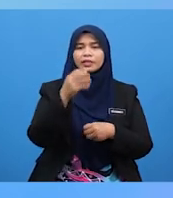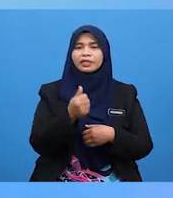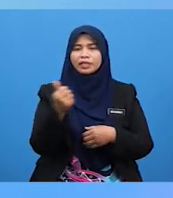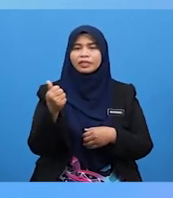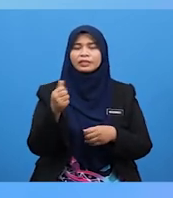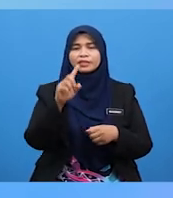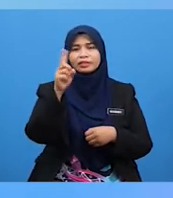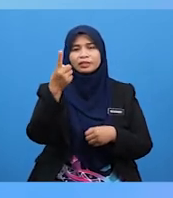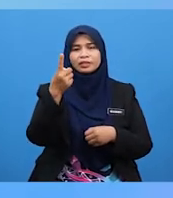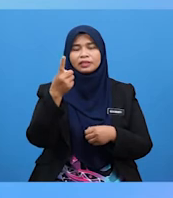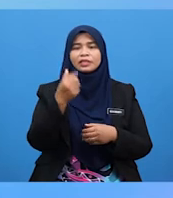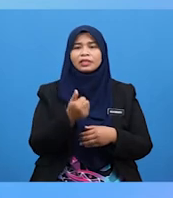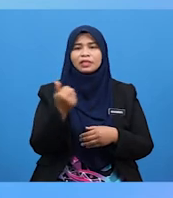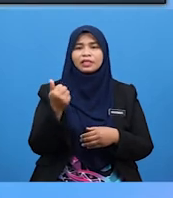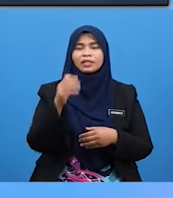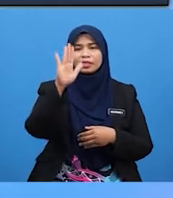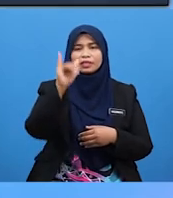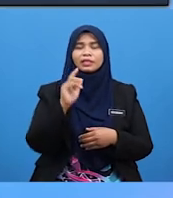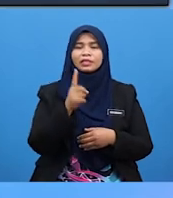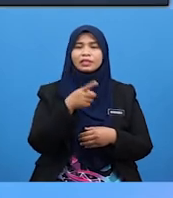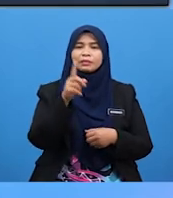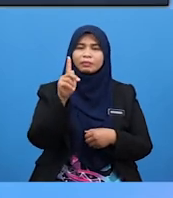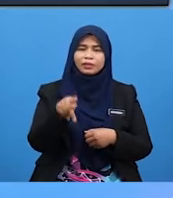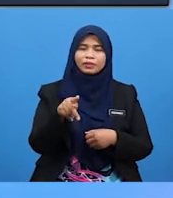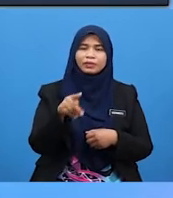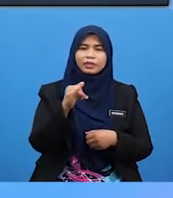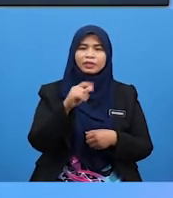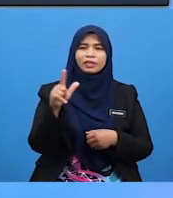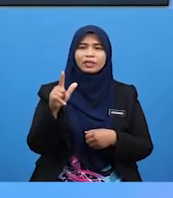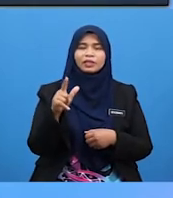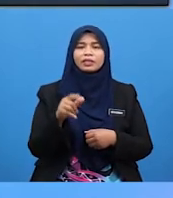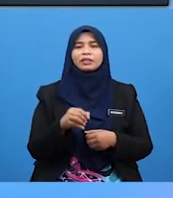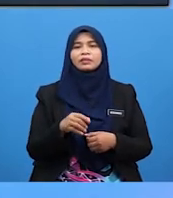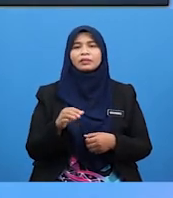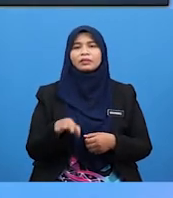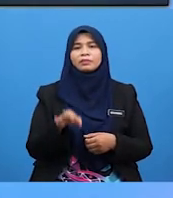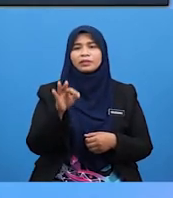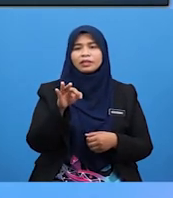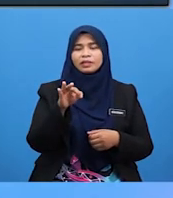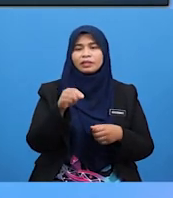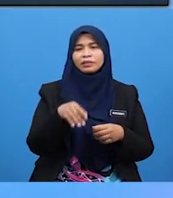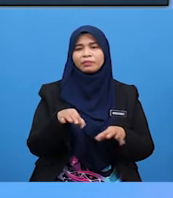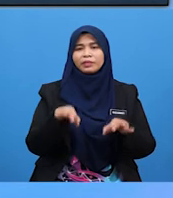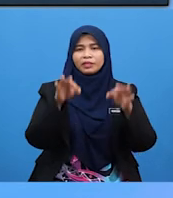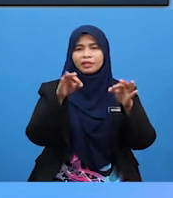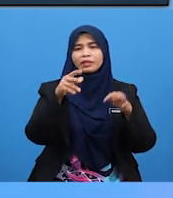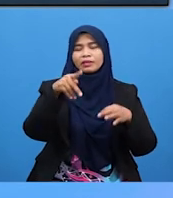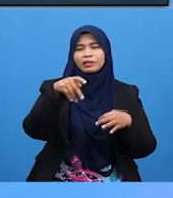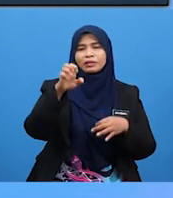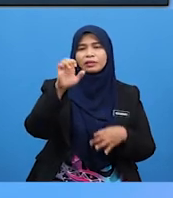Alatan Sahaja Alatan Yang Kita Perlukan Adalah Penyangkut Baju Jenih Besi